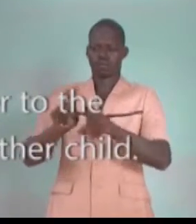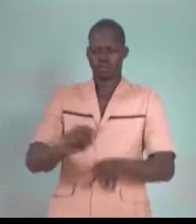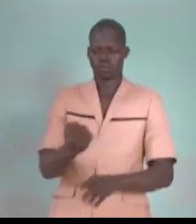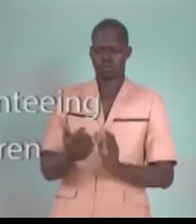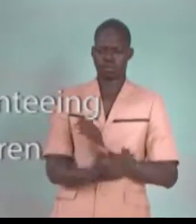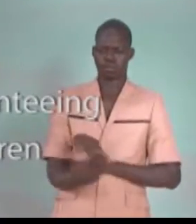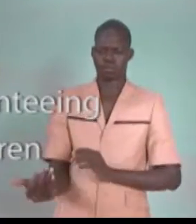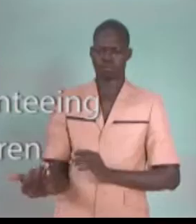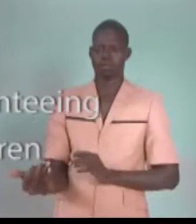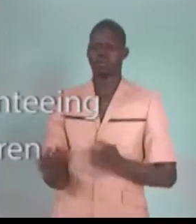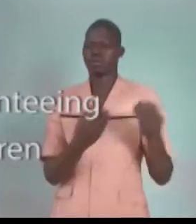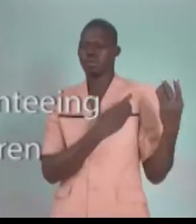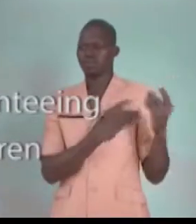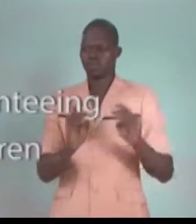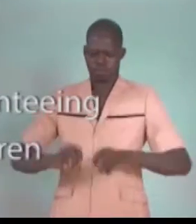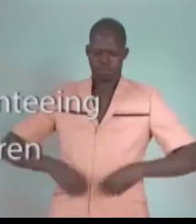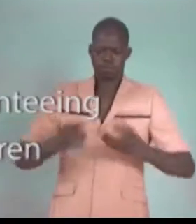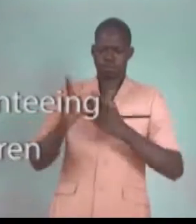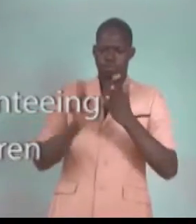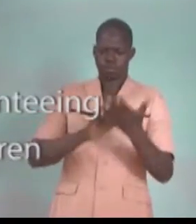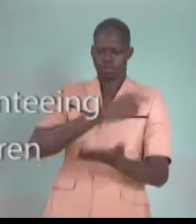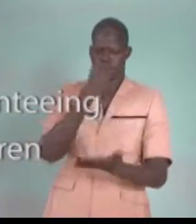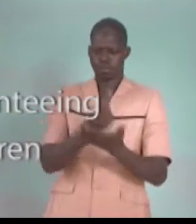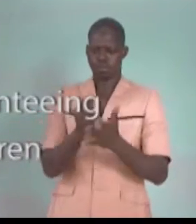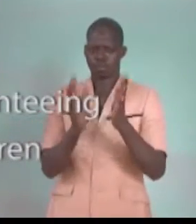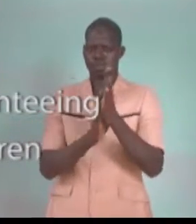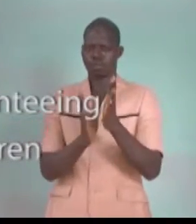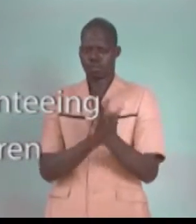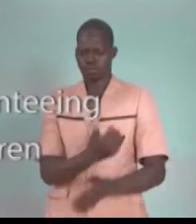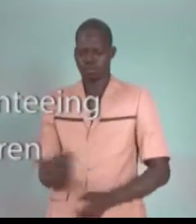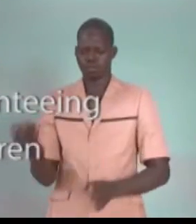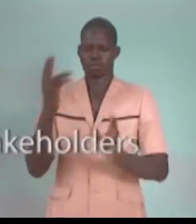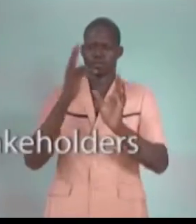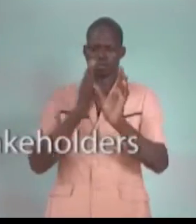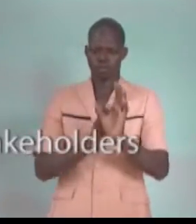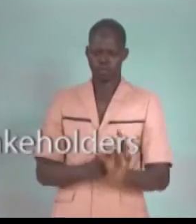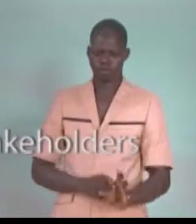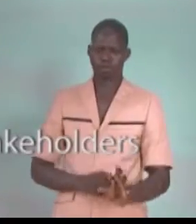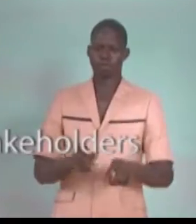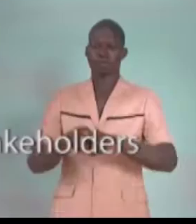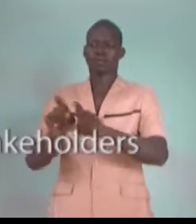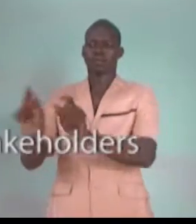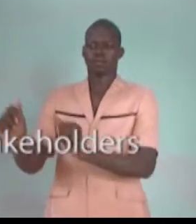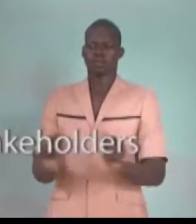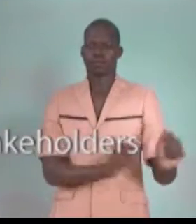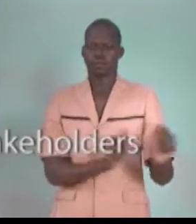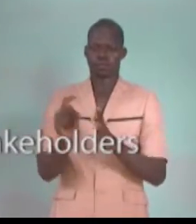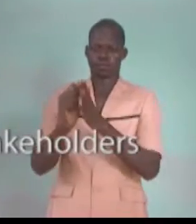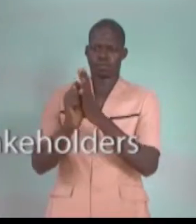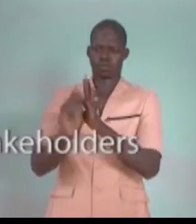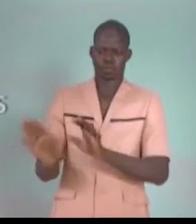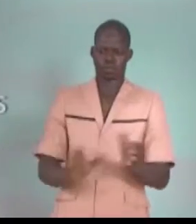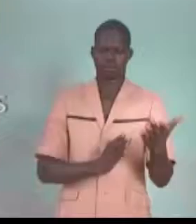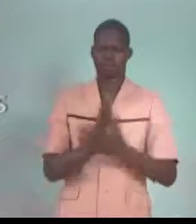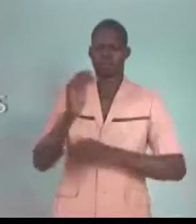autre enfant, En dépit de l'existence des lois garantissant la scolarisation des enfants handicapés et des différentes actions réalisées